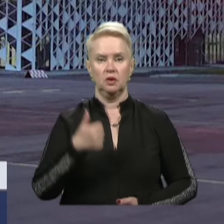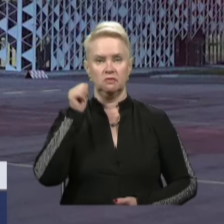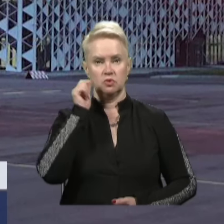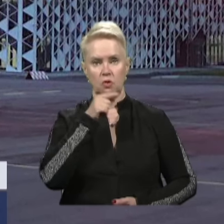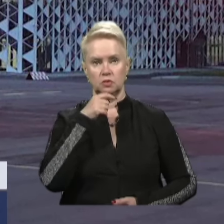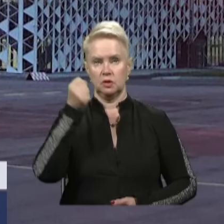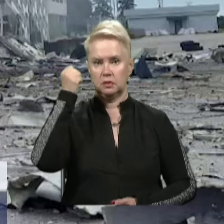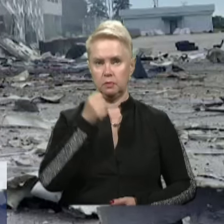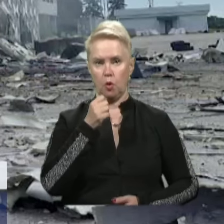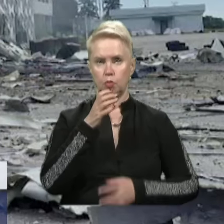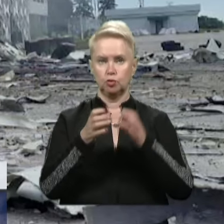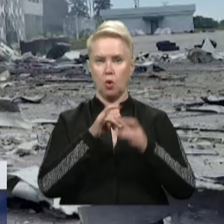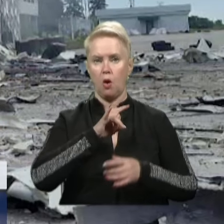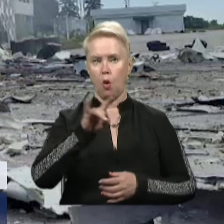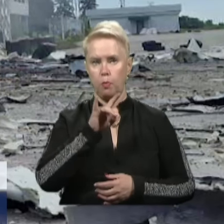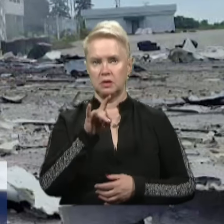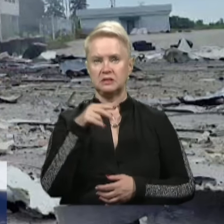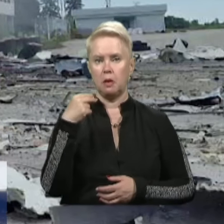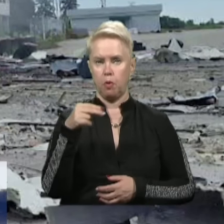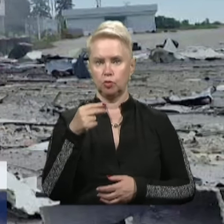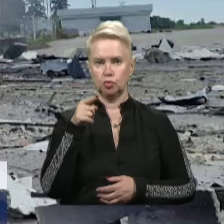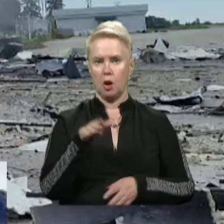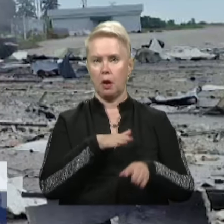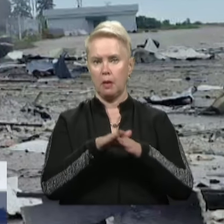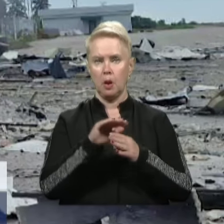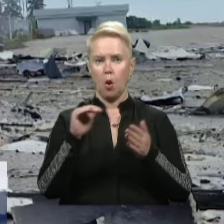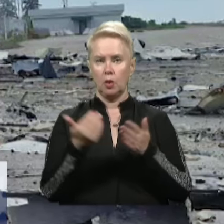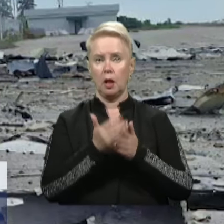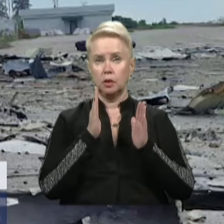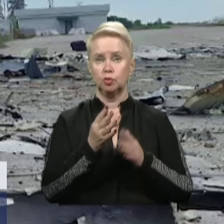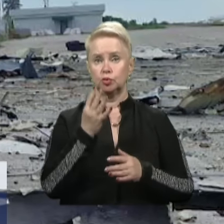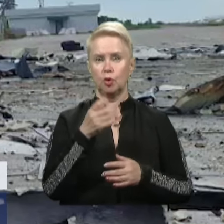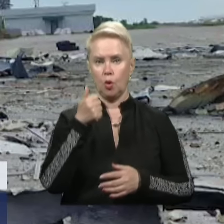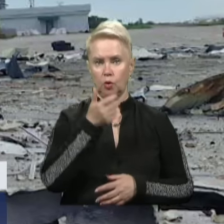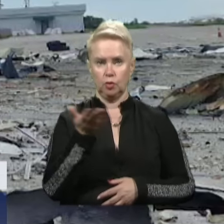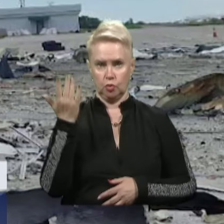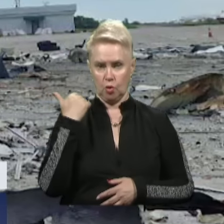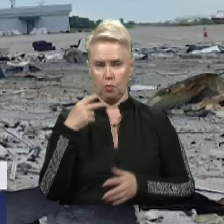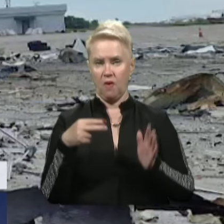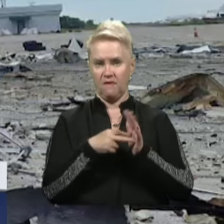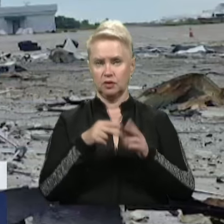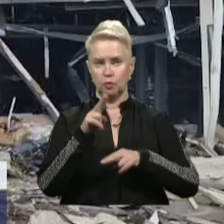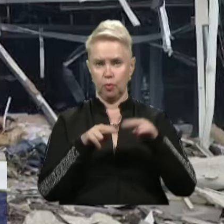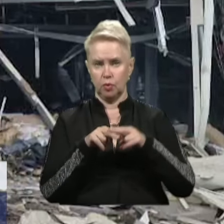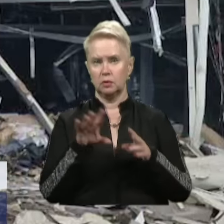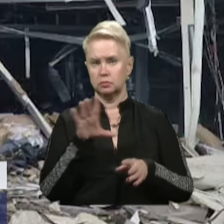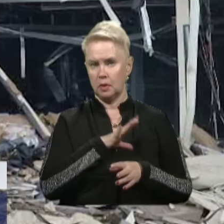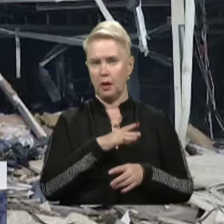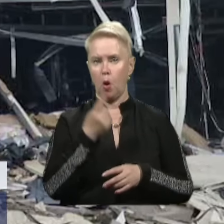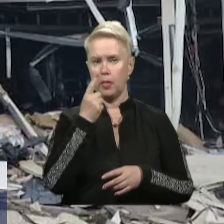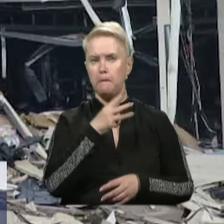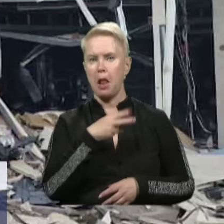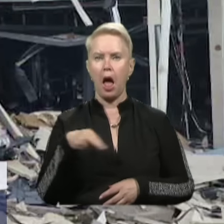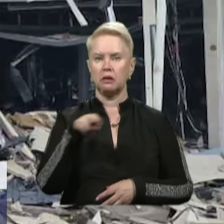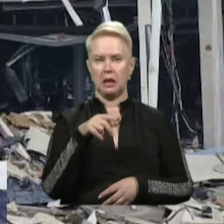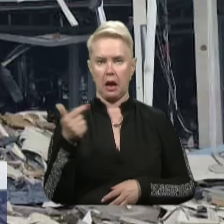ж росіяни вдарили по міжнародному аеропорту Запоріжжя. Його капітально оновили лише 4 роки тому. Вартість будівництва склала понад 1